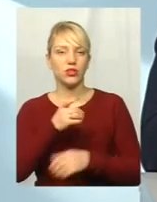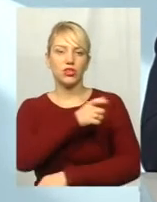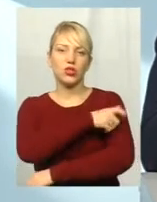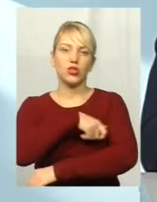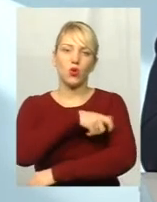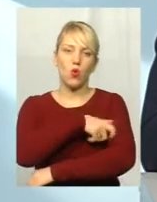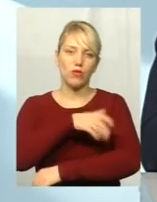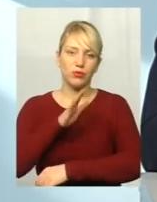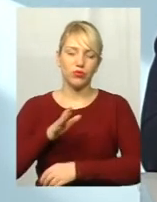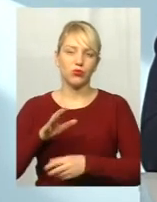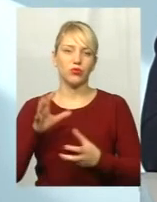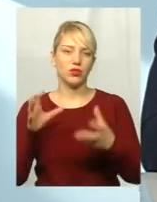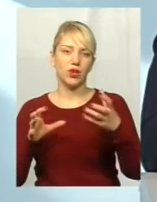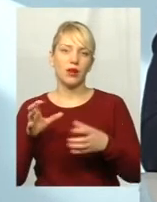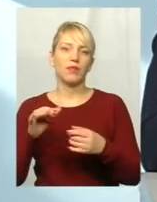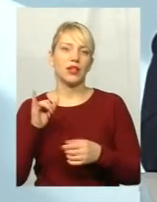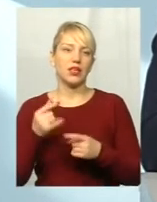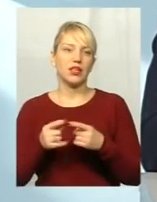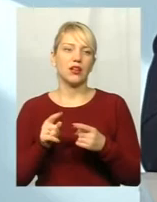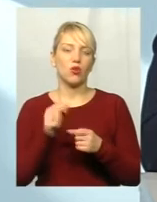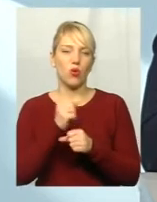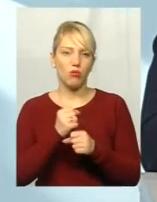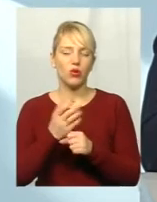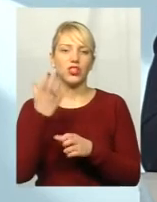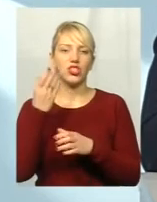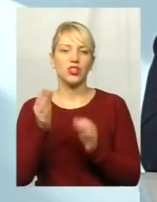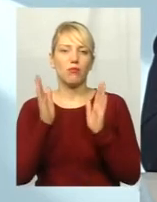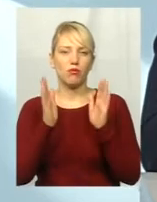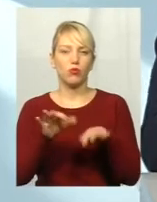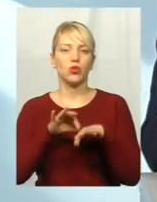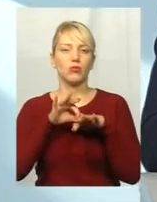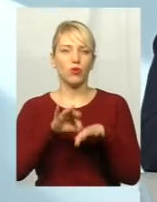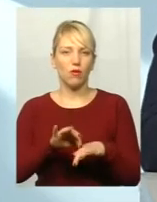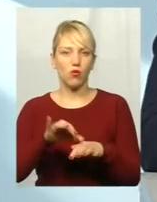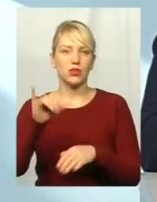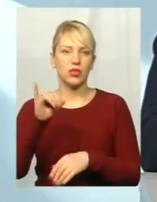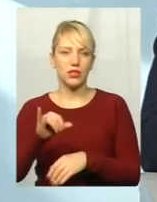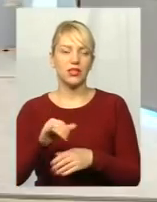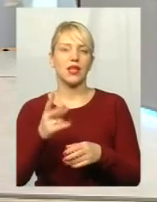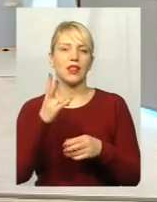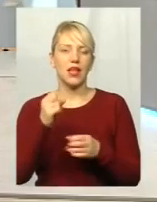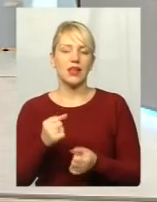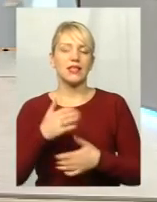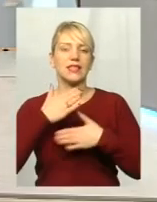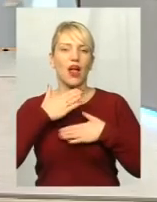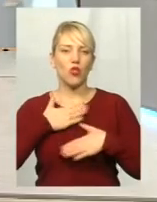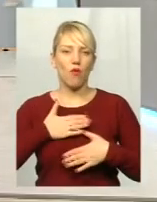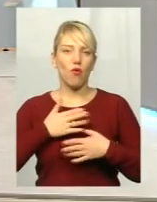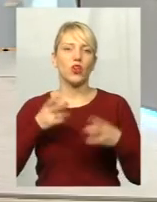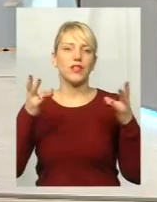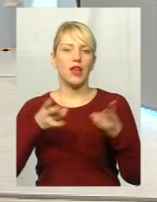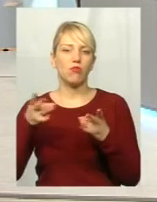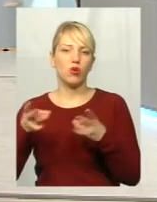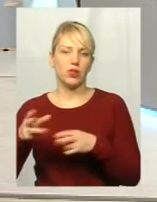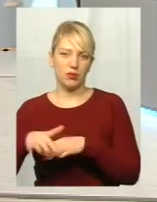кількість одиниць. Тобто, більше робота ще буде вестися і максимально на задоволення потреб населення. Сама мережа ще буде